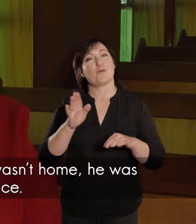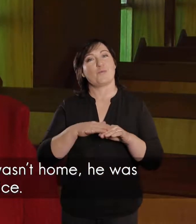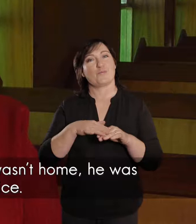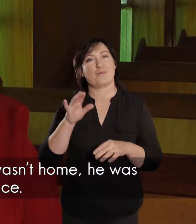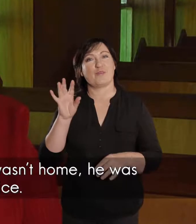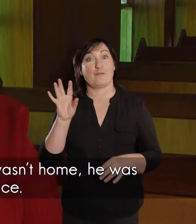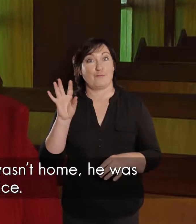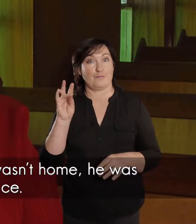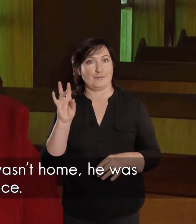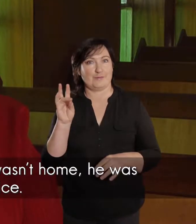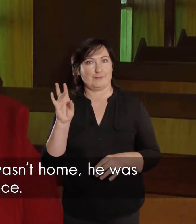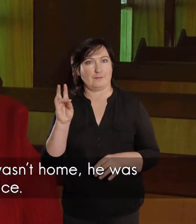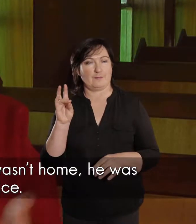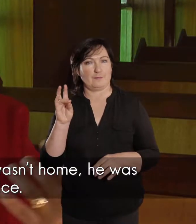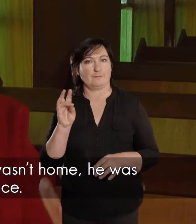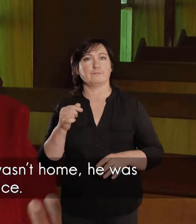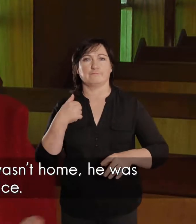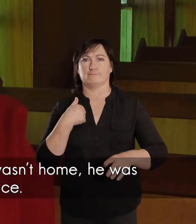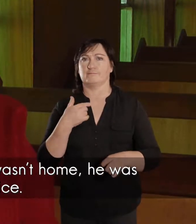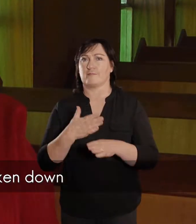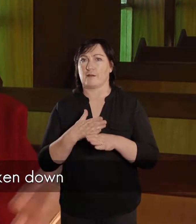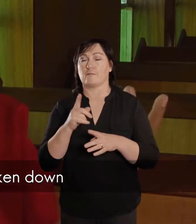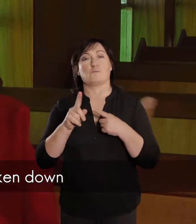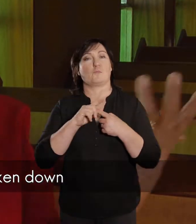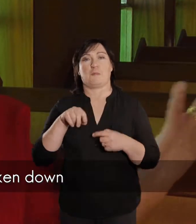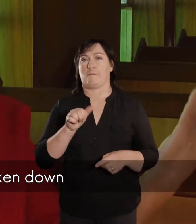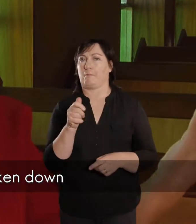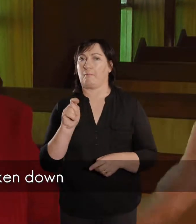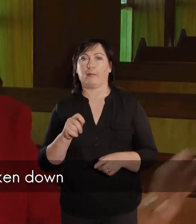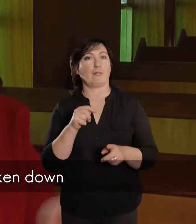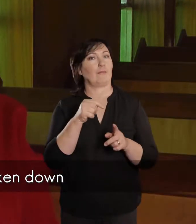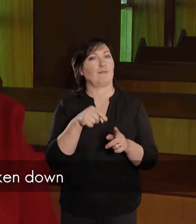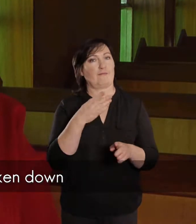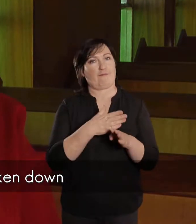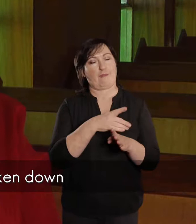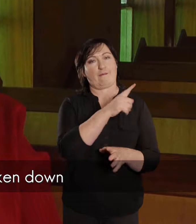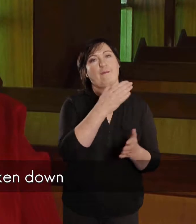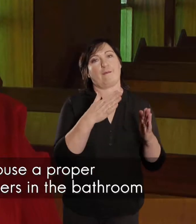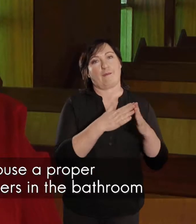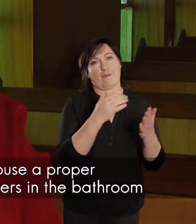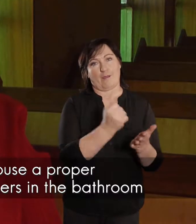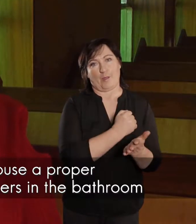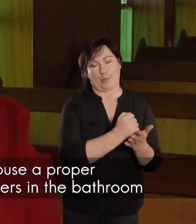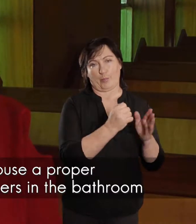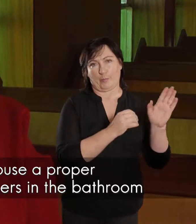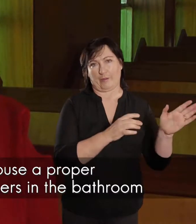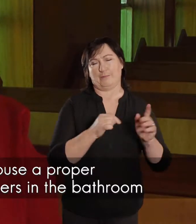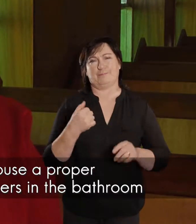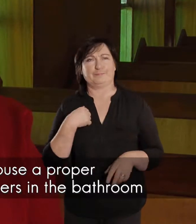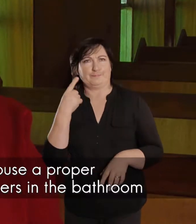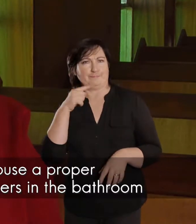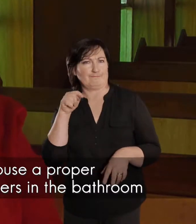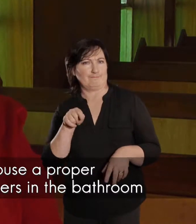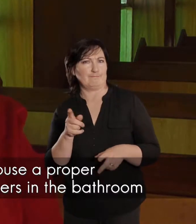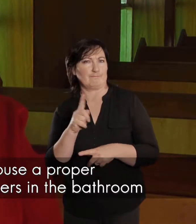gewis, had ek gewerk, hy was hier daar nie, hy sit die bierkeer kant door, kantores mis nou afgebreed, en, hy, ek dink die dag wil ek nou, lekker